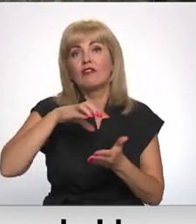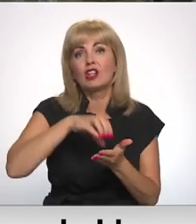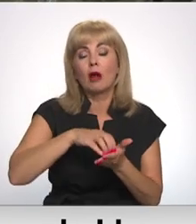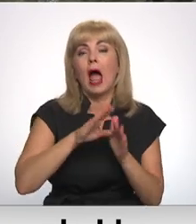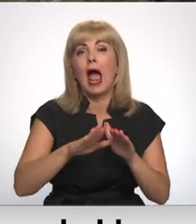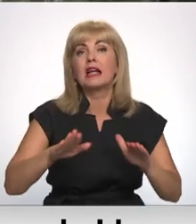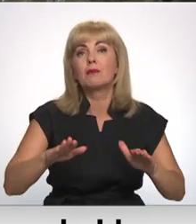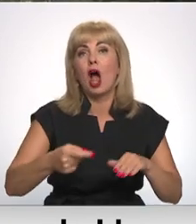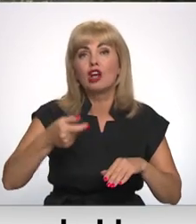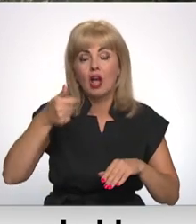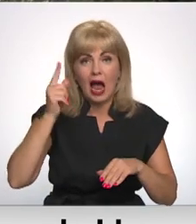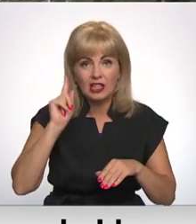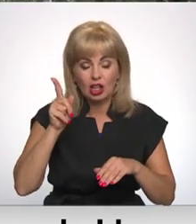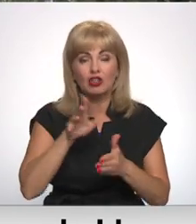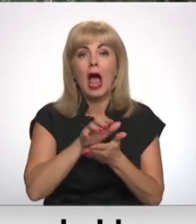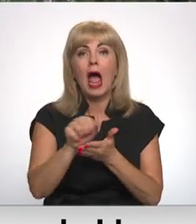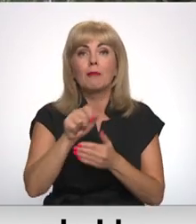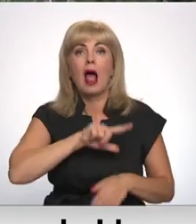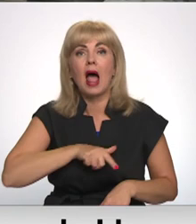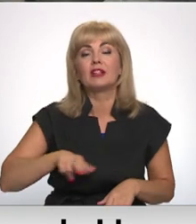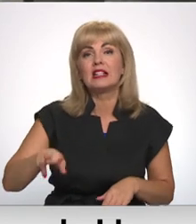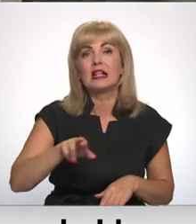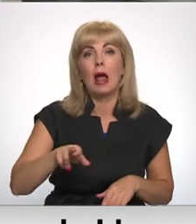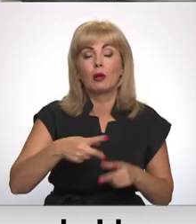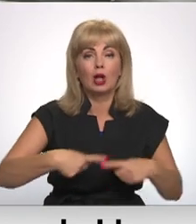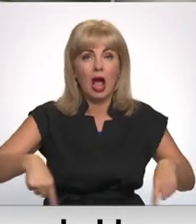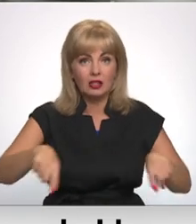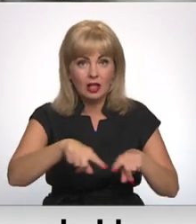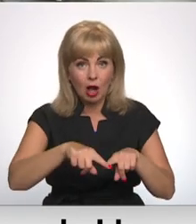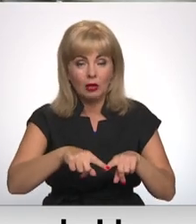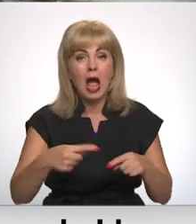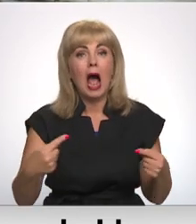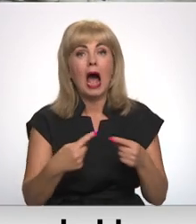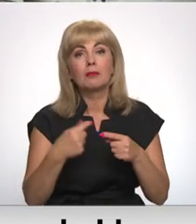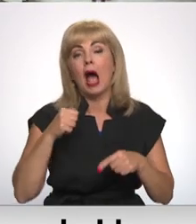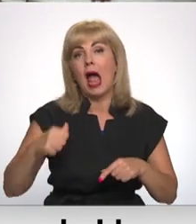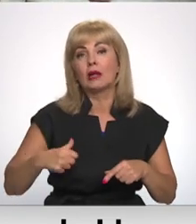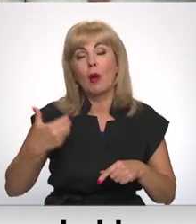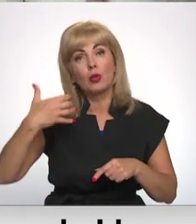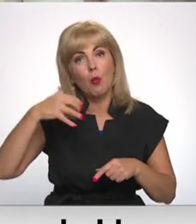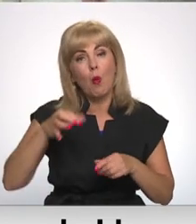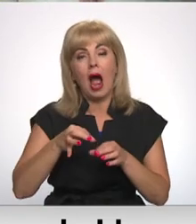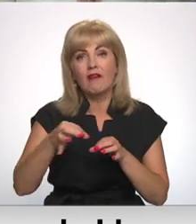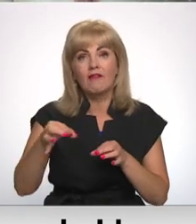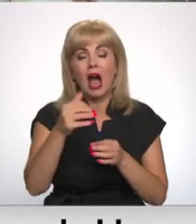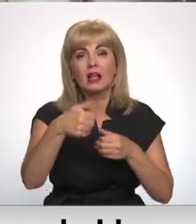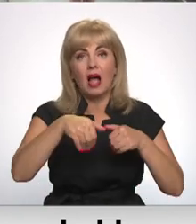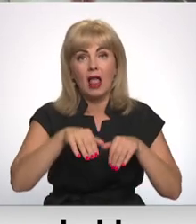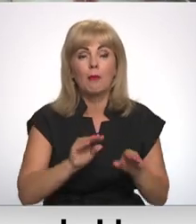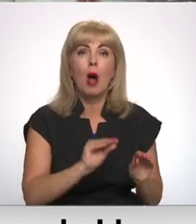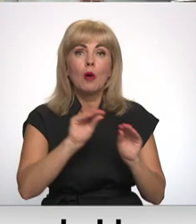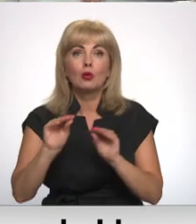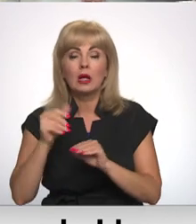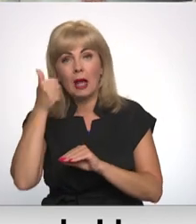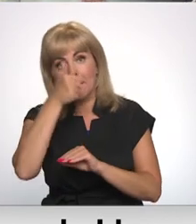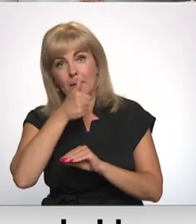aizliegumu un to demontāžu Latvijas Republikas teritorijā. Atbilstoši Mārups novada domas lēmumam, tā novietot netālesošajā